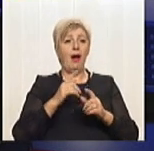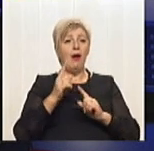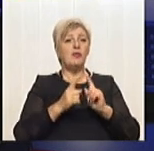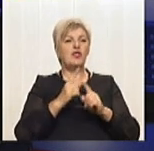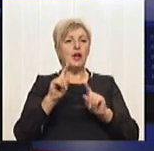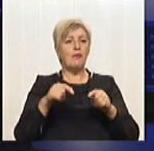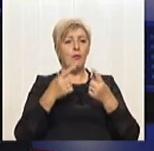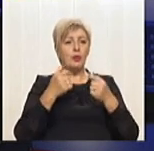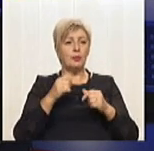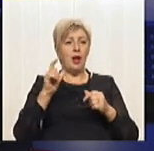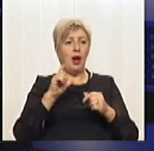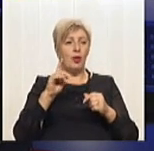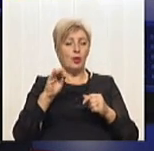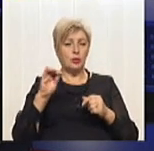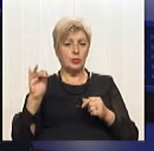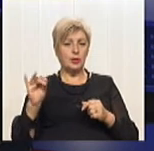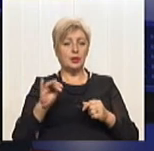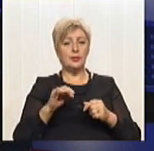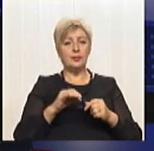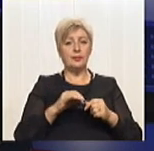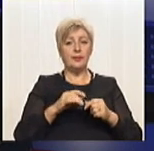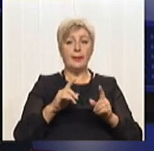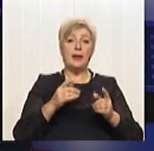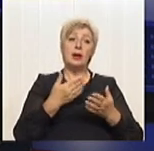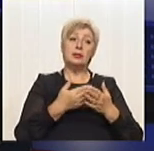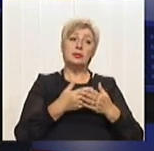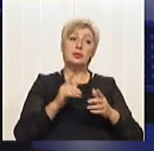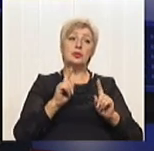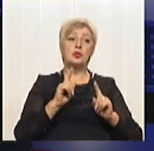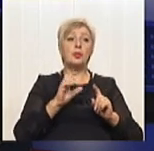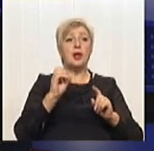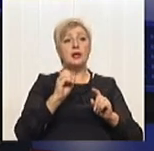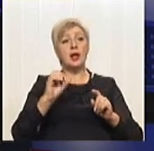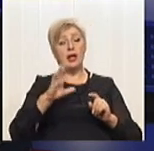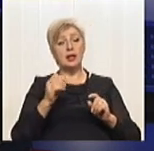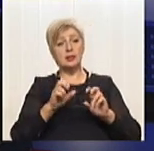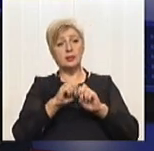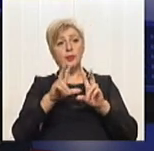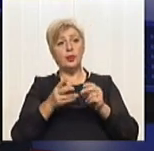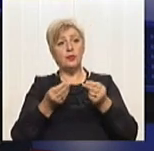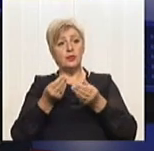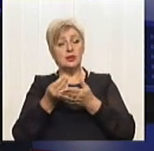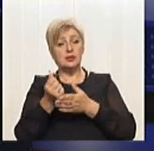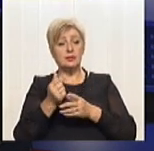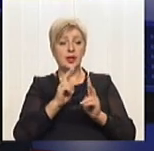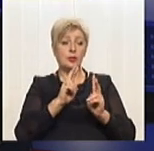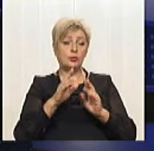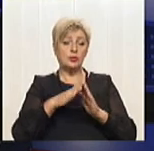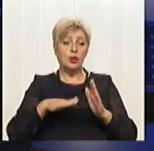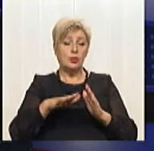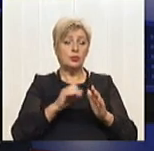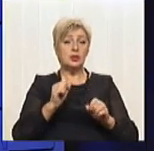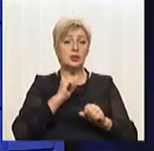говорити, наприклад, про співпрацю з ЄС, і щоб вони профінансували, наприклад, певний, можливо, там, учасок роботи з